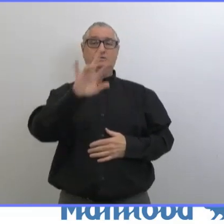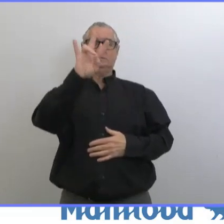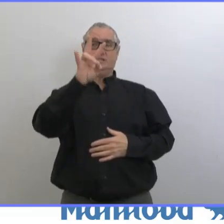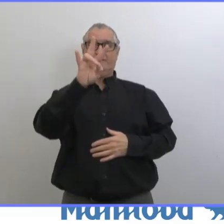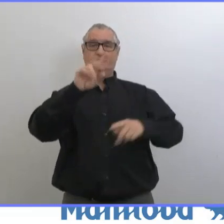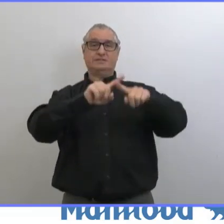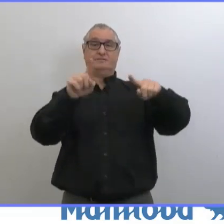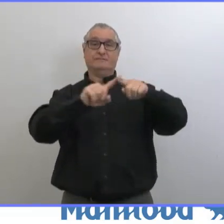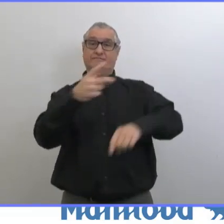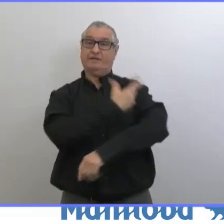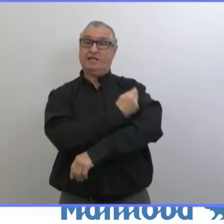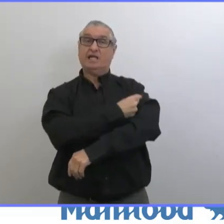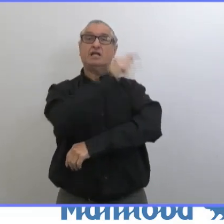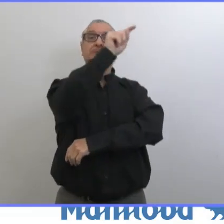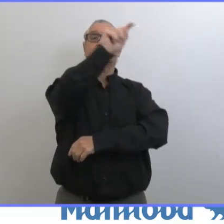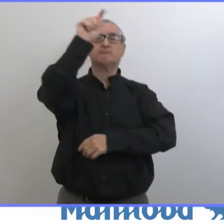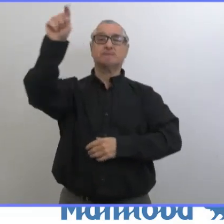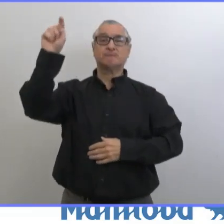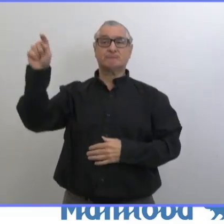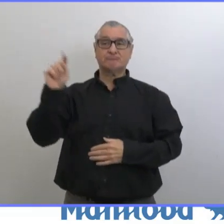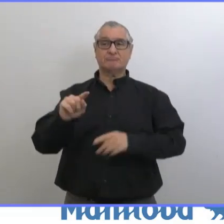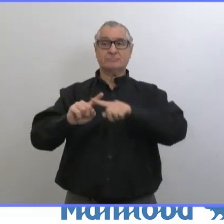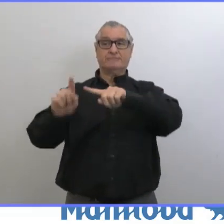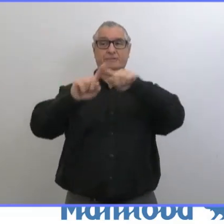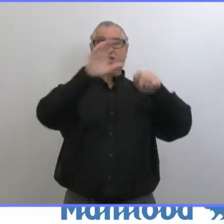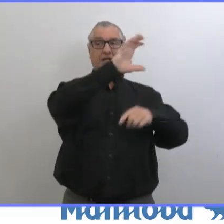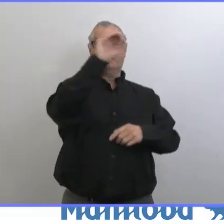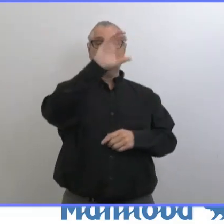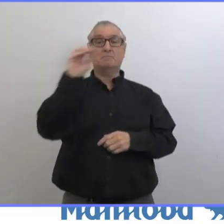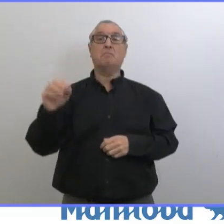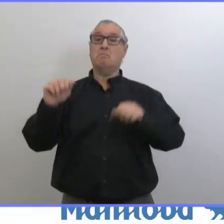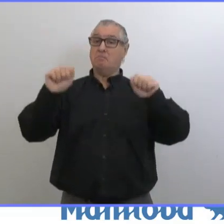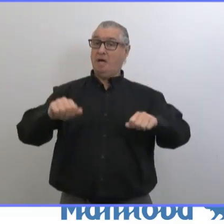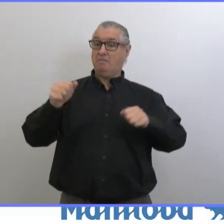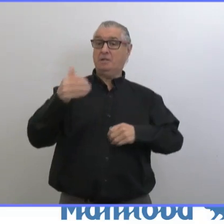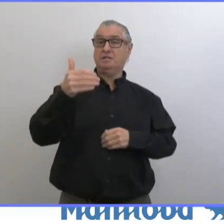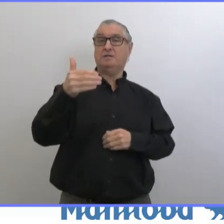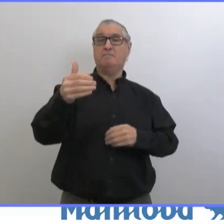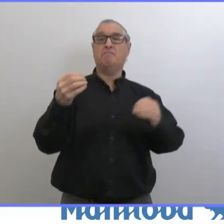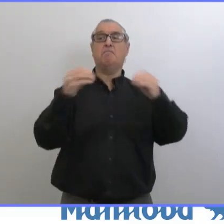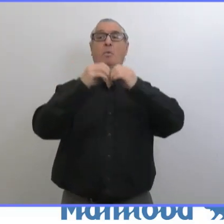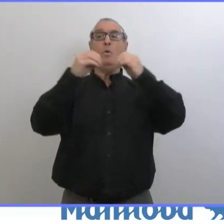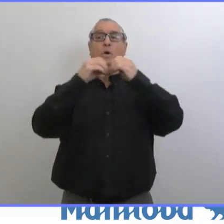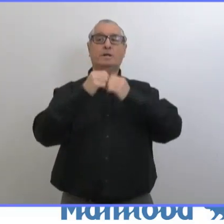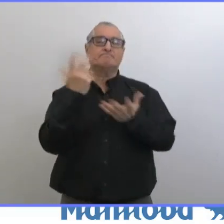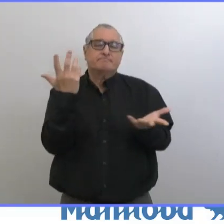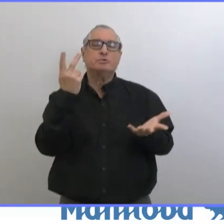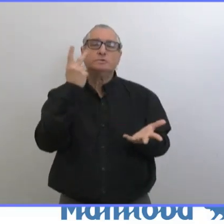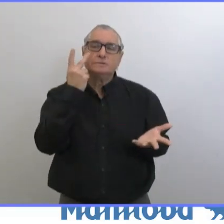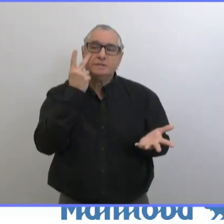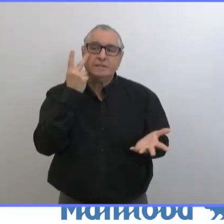on ne le compte pas. Donc comme on l'a dit par le passé, le fait que les vaccins actuels doivent être